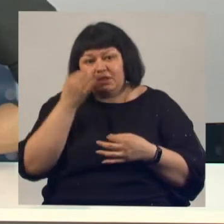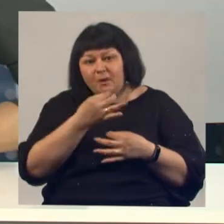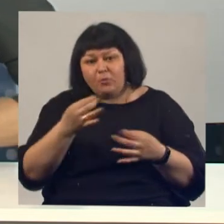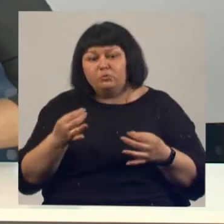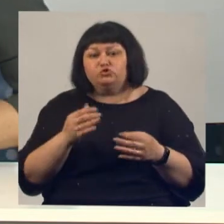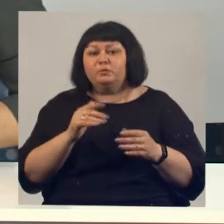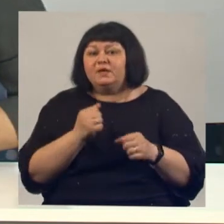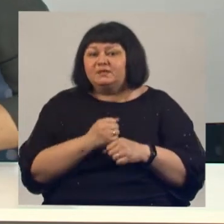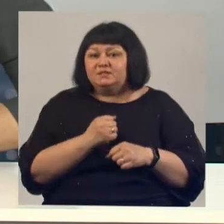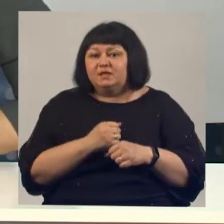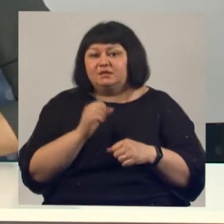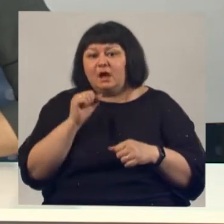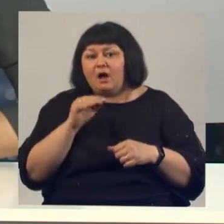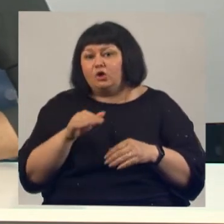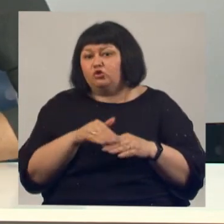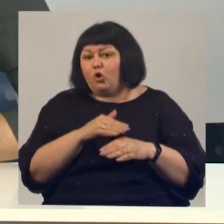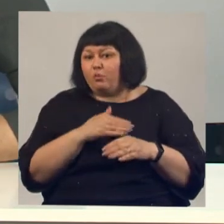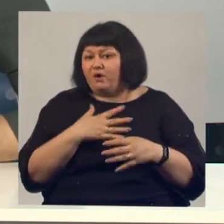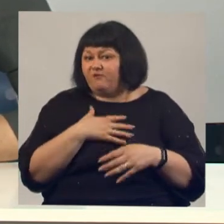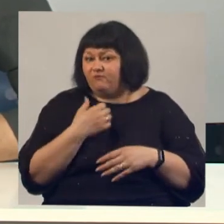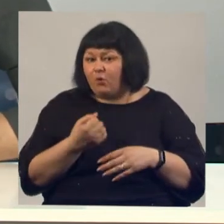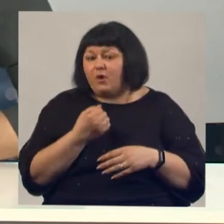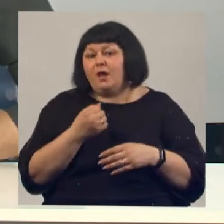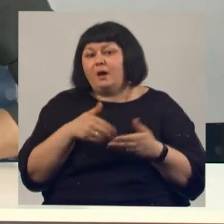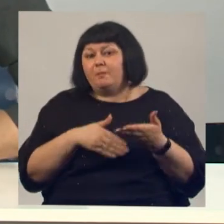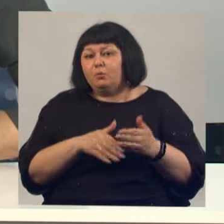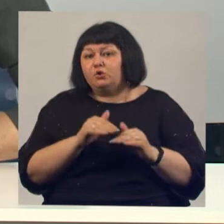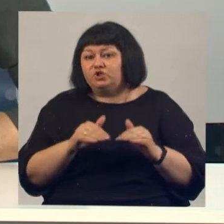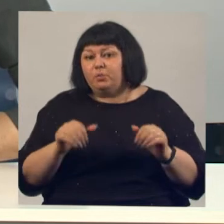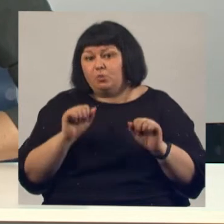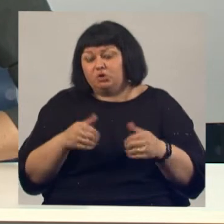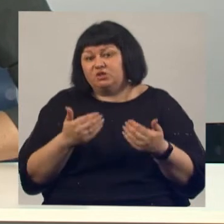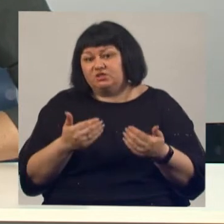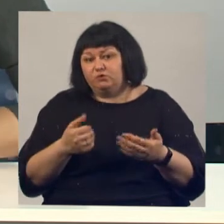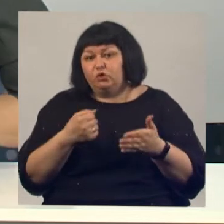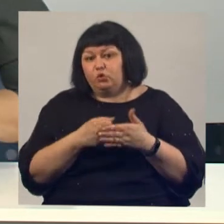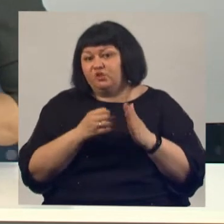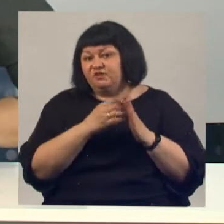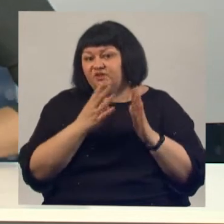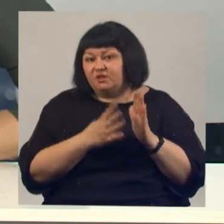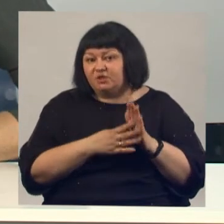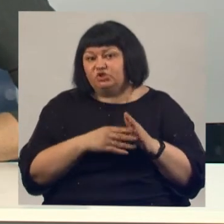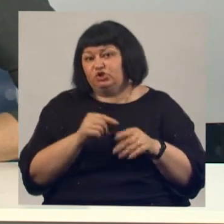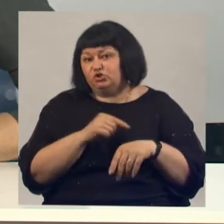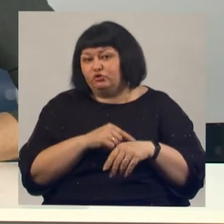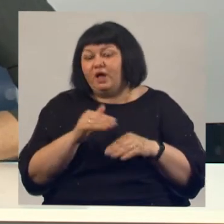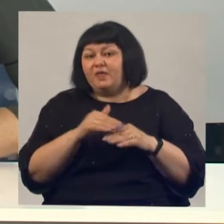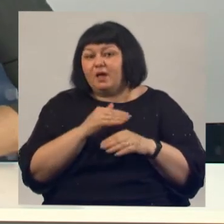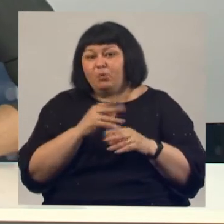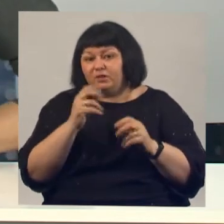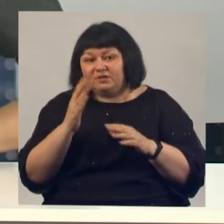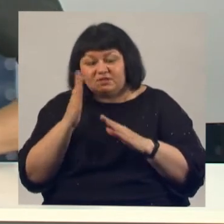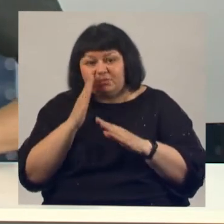сделать акт доброй воли и помочь ребятам можно сегодня до 19 часов. Добро не спит, добро бежит.